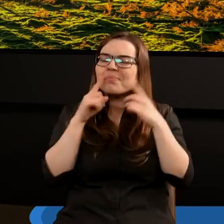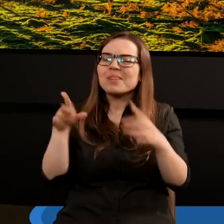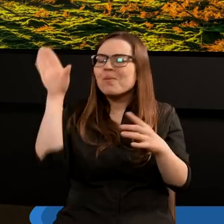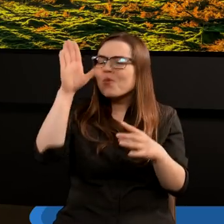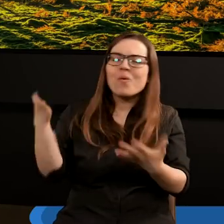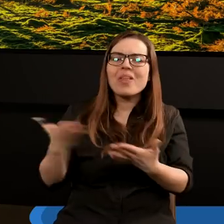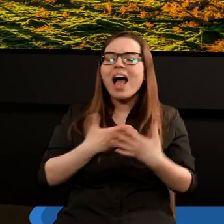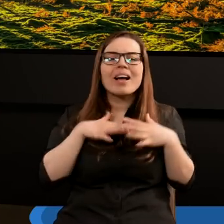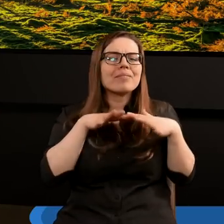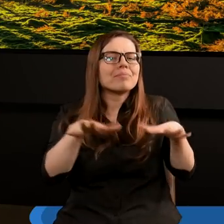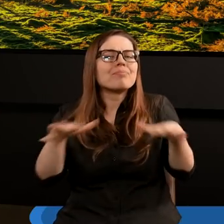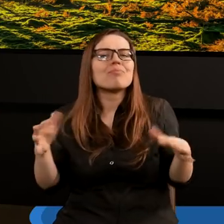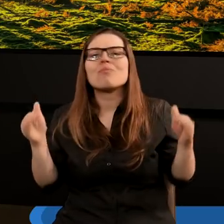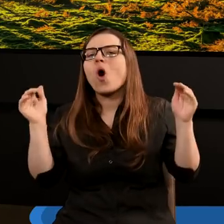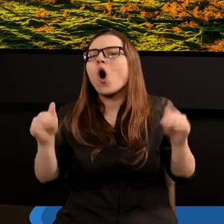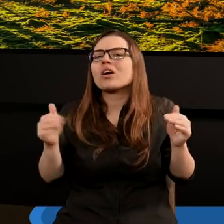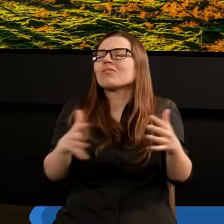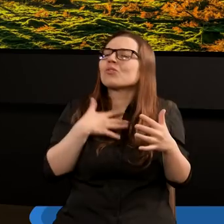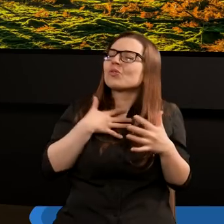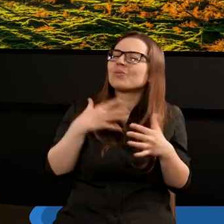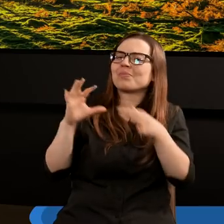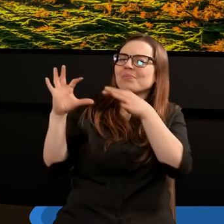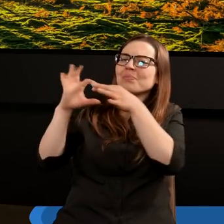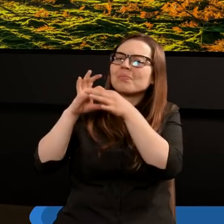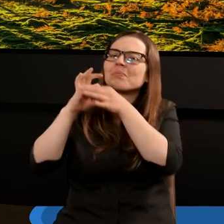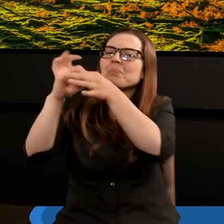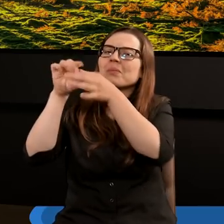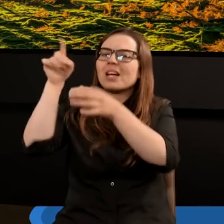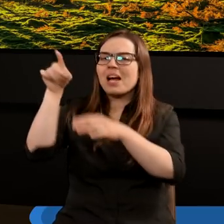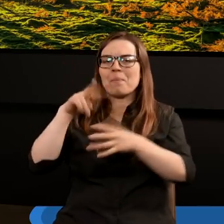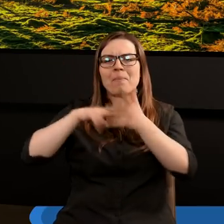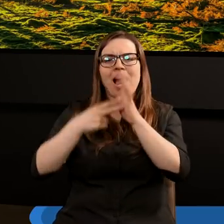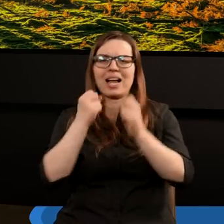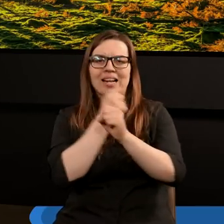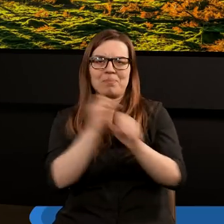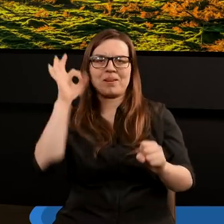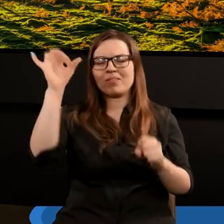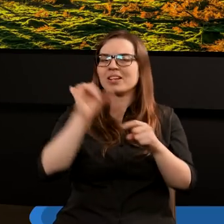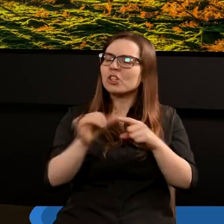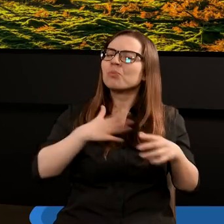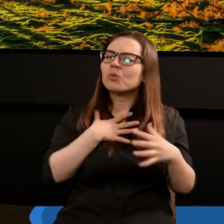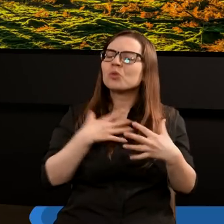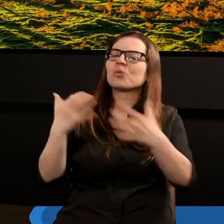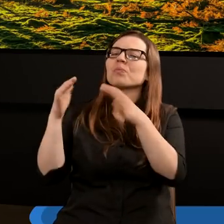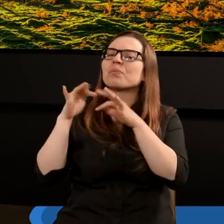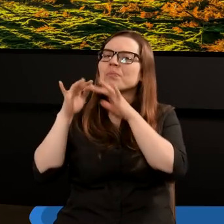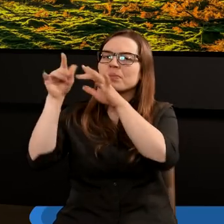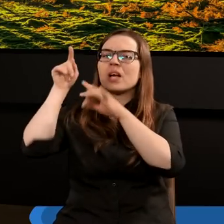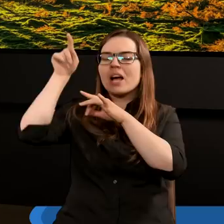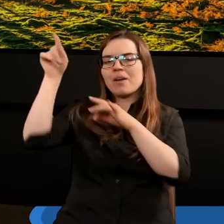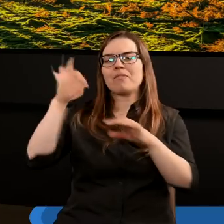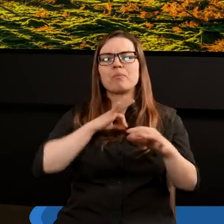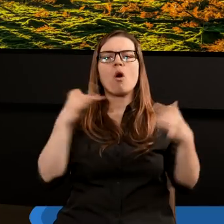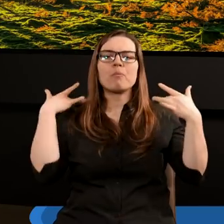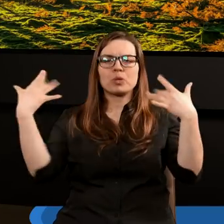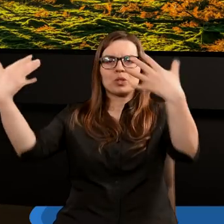daje nam możliwość poczuć, co to znaczy uczestniczyć w tym planie zbawienia, będąc taką małą cząstką, kiedy ja mogę opowiedzieć, co Bóg